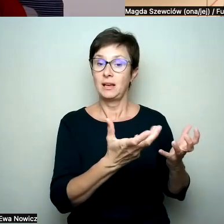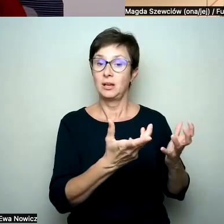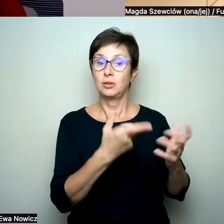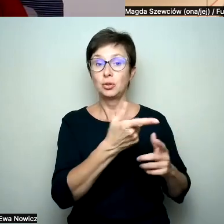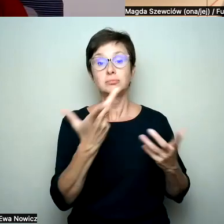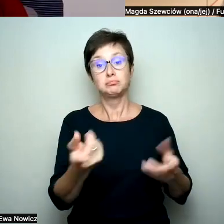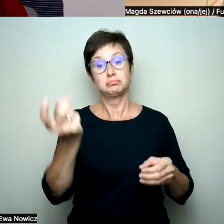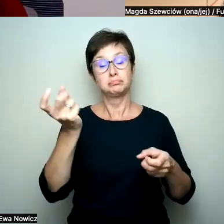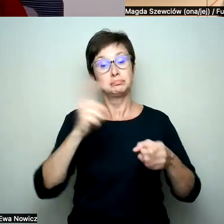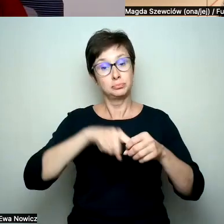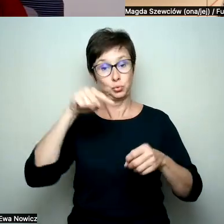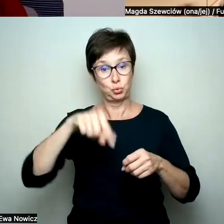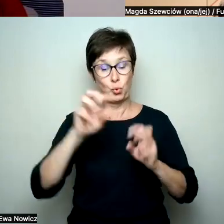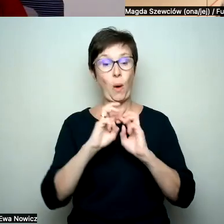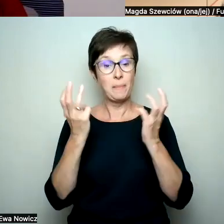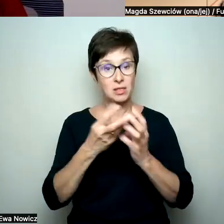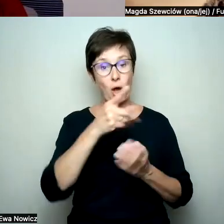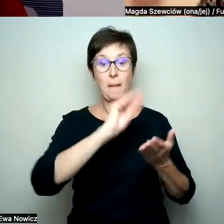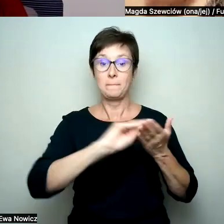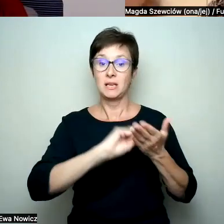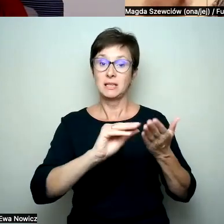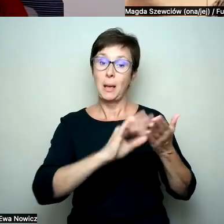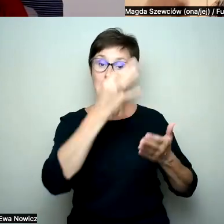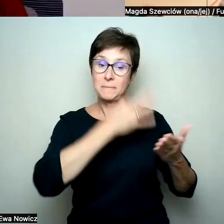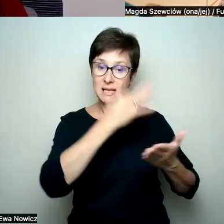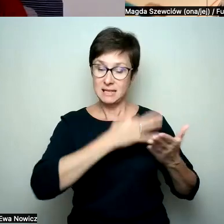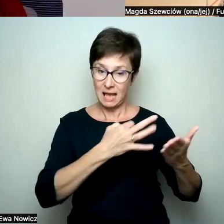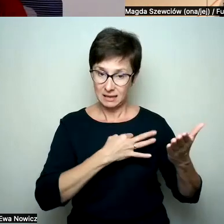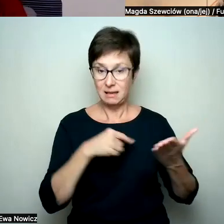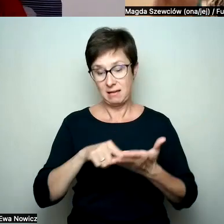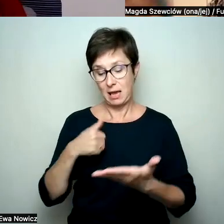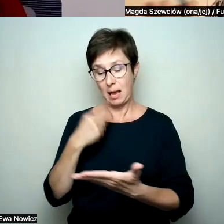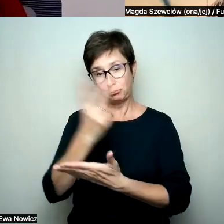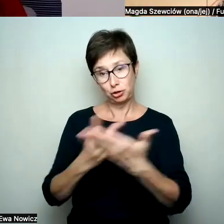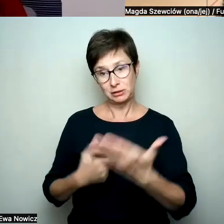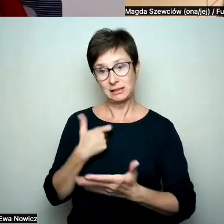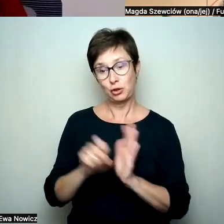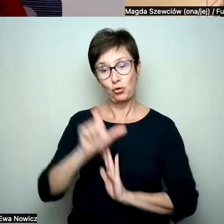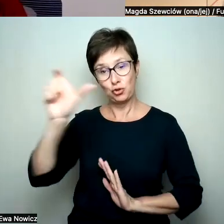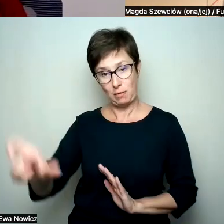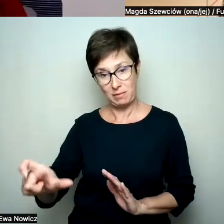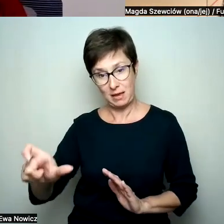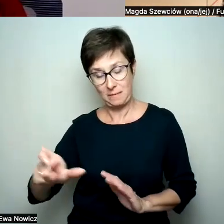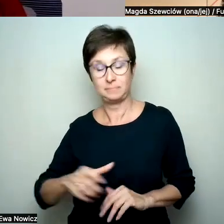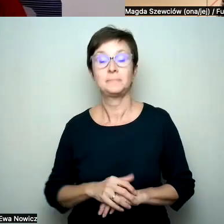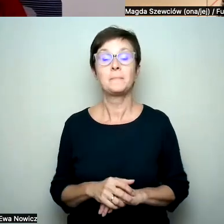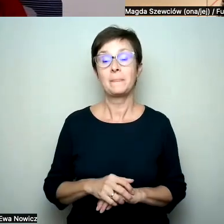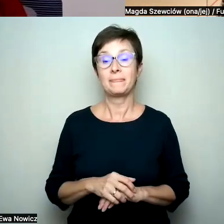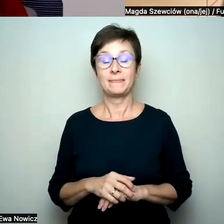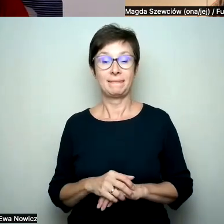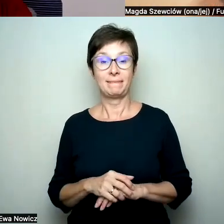naszego webinaru i te, które się zgłaszały, dawały nam kilka pytań. Tam dopisywały to, co ich ciekawi,